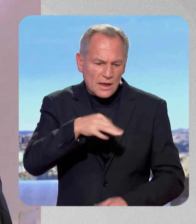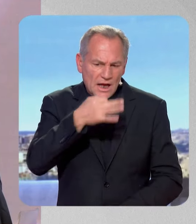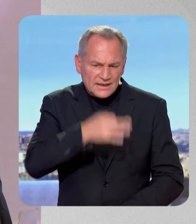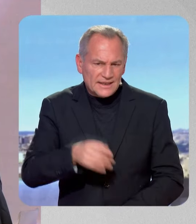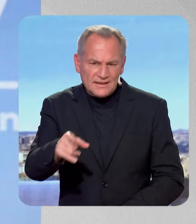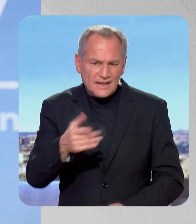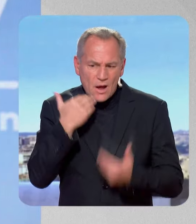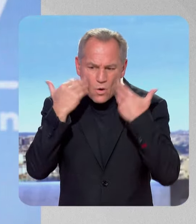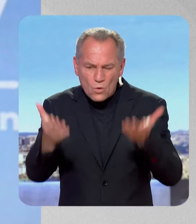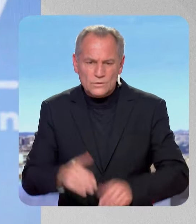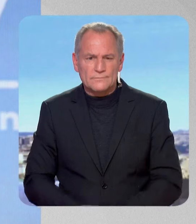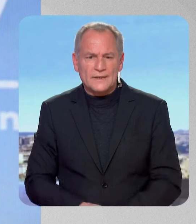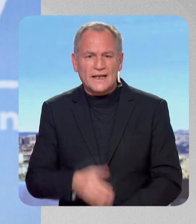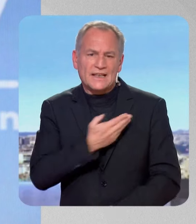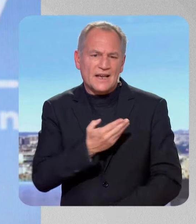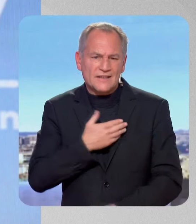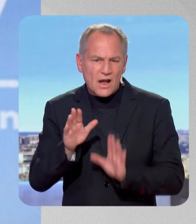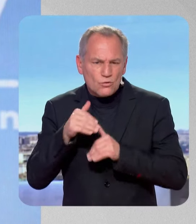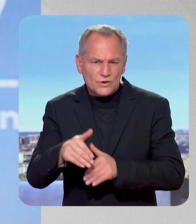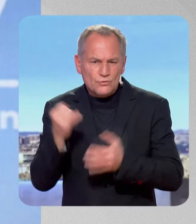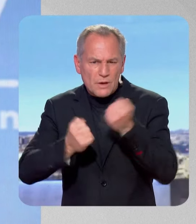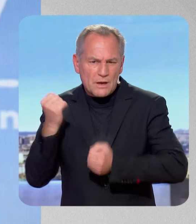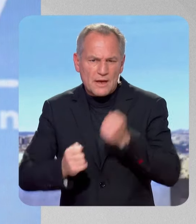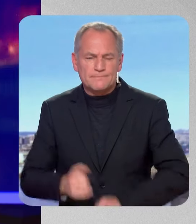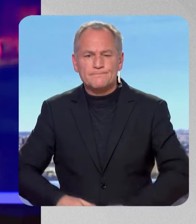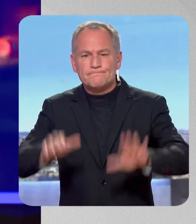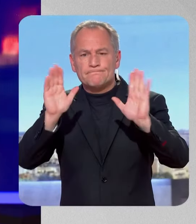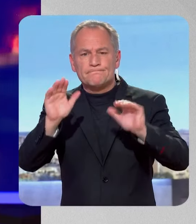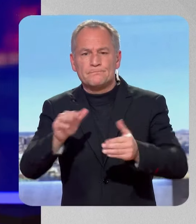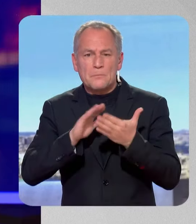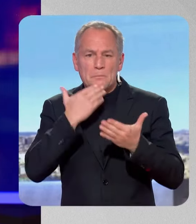génocide est toujours en cours à Gaza. Merci beaucoup. Clémence Guettet, en M.DKV. Merci à vous deux. Merci également.